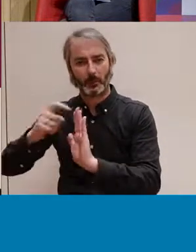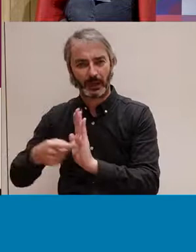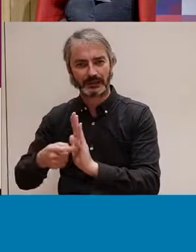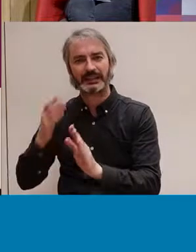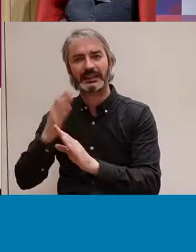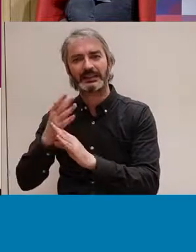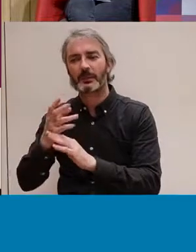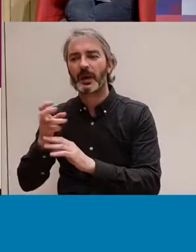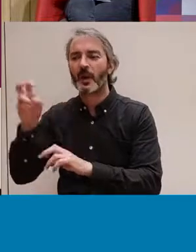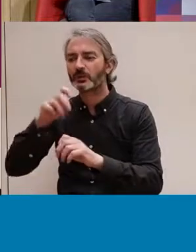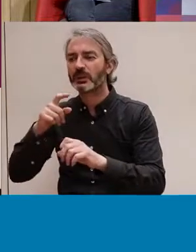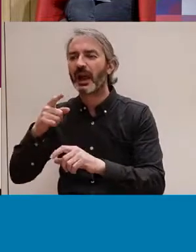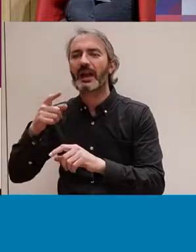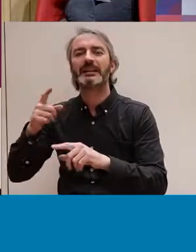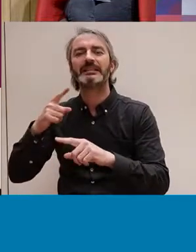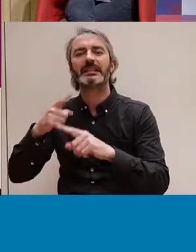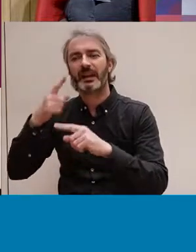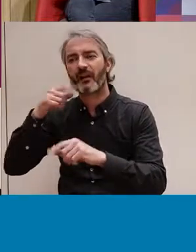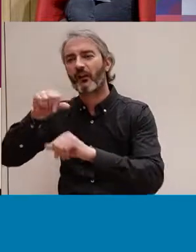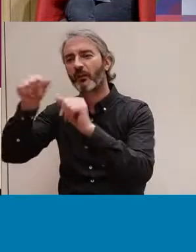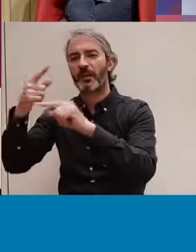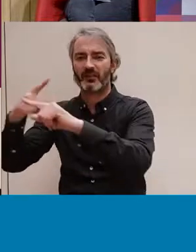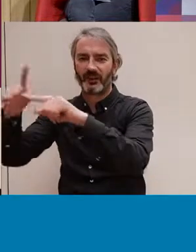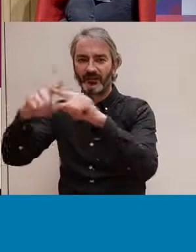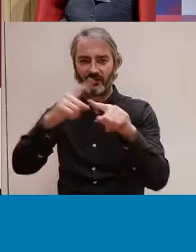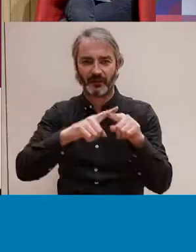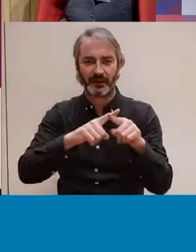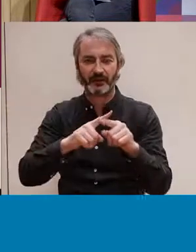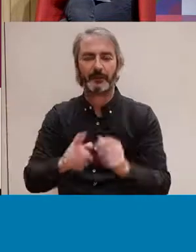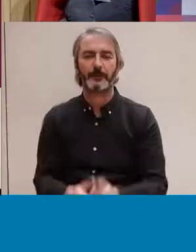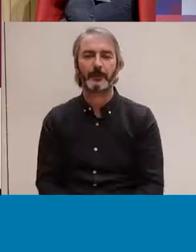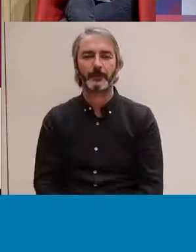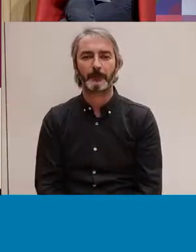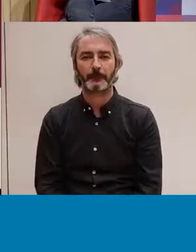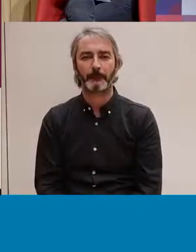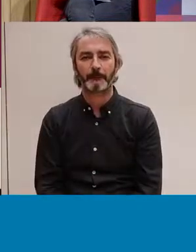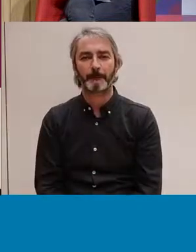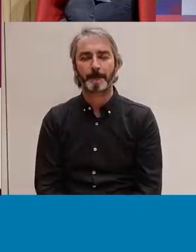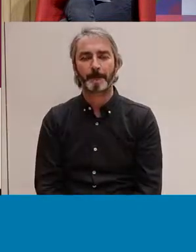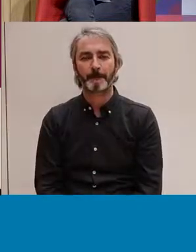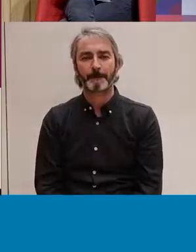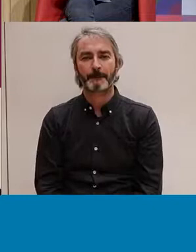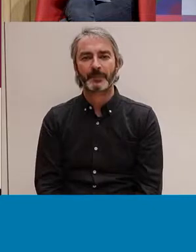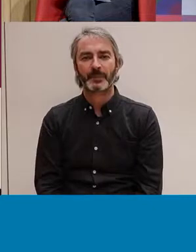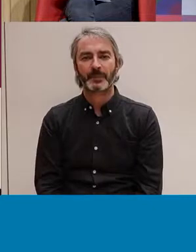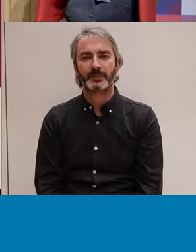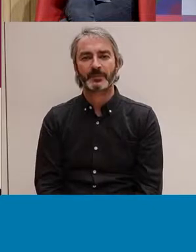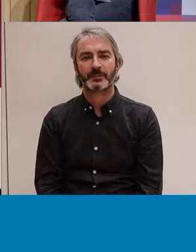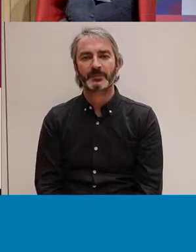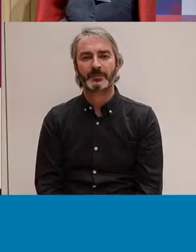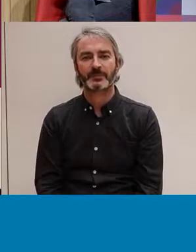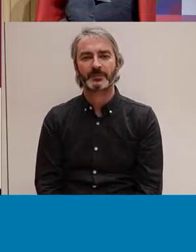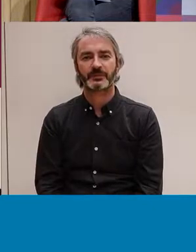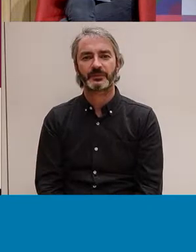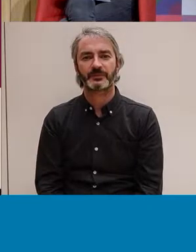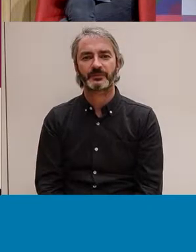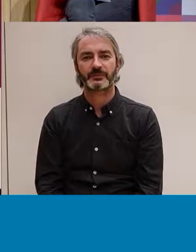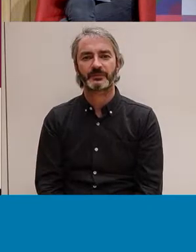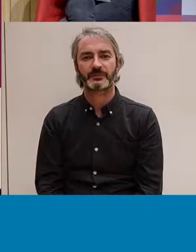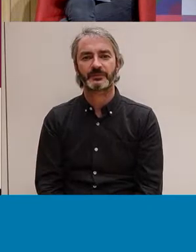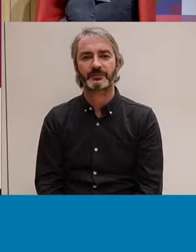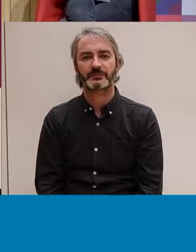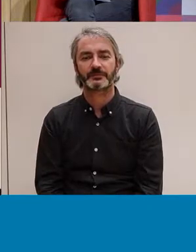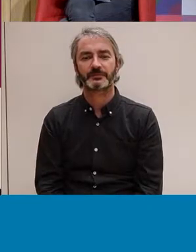una representació diferent i es desenvolupa, volem marcar com diferents eixos en els quals